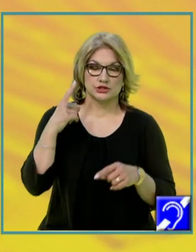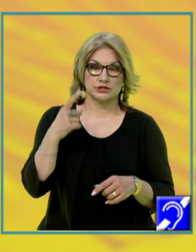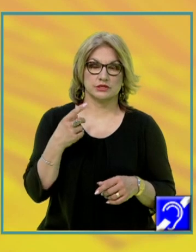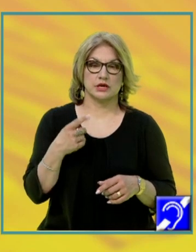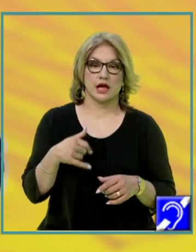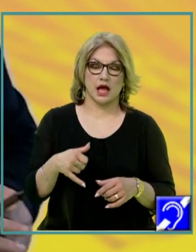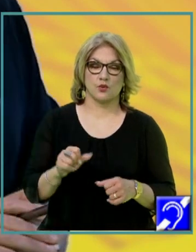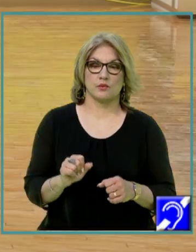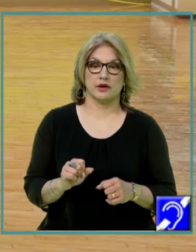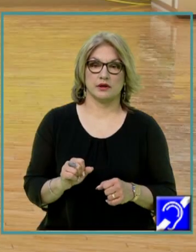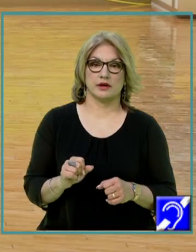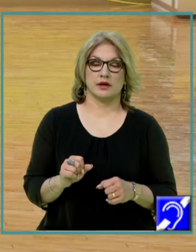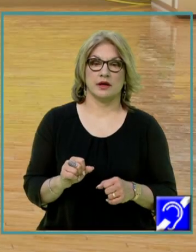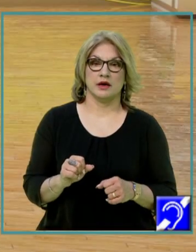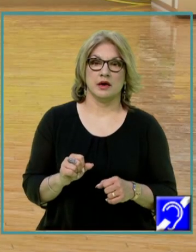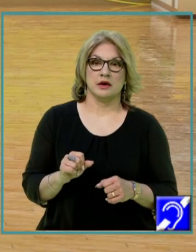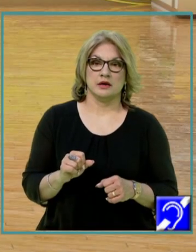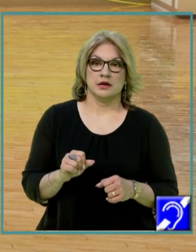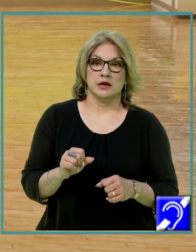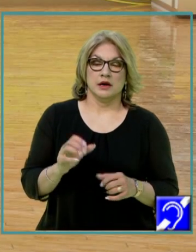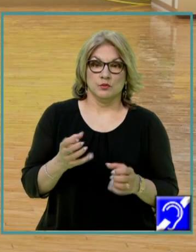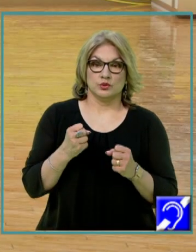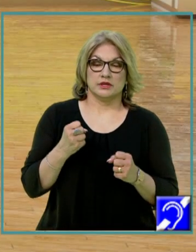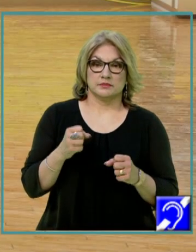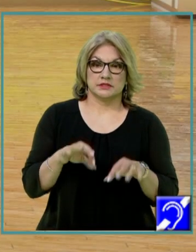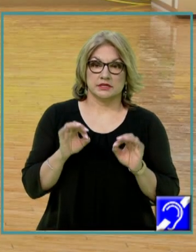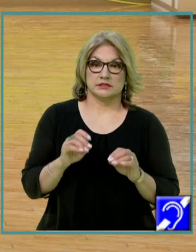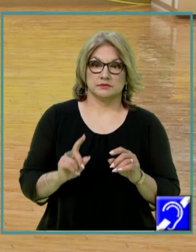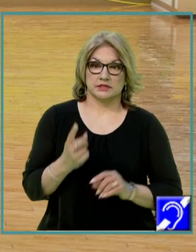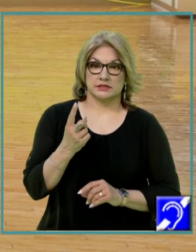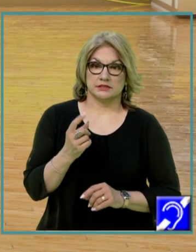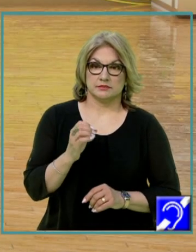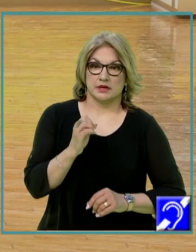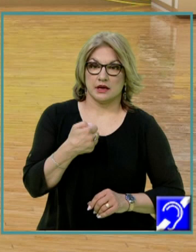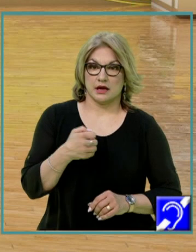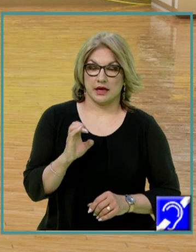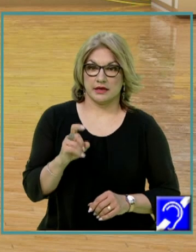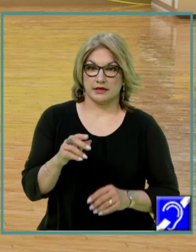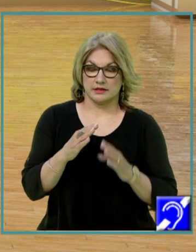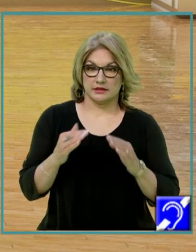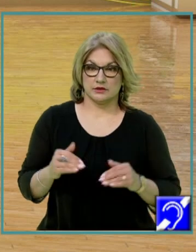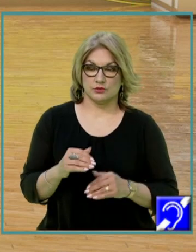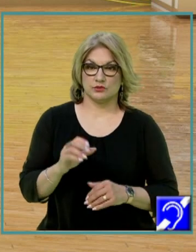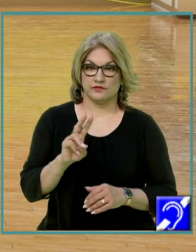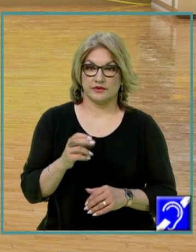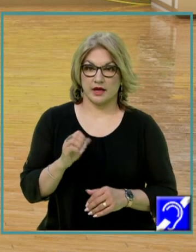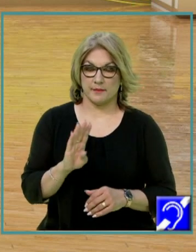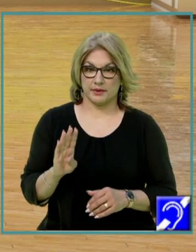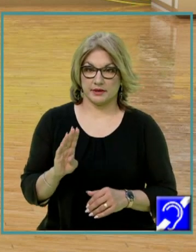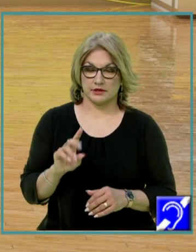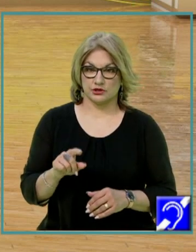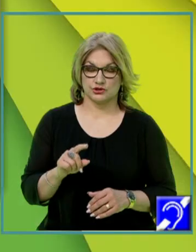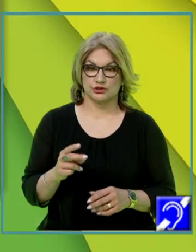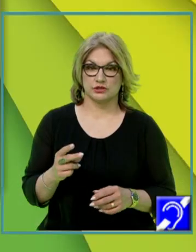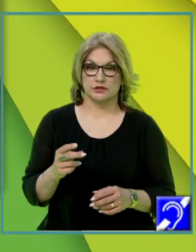sau dacă nu vă reamintesc, faptul că putem determina înălțimea AE în triunghiul VAB, folosind aria în